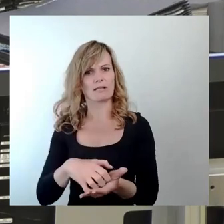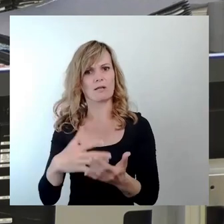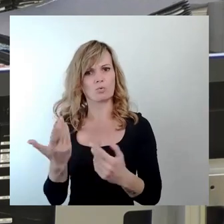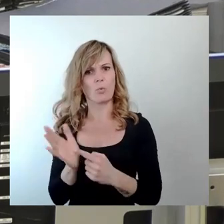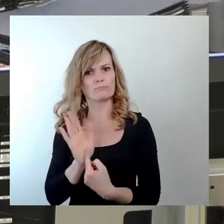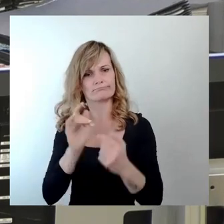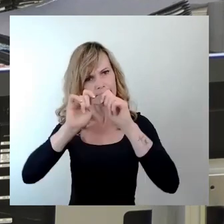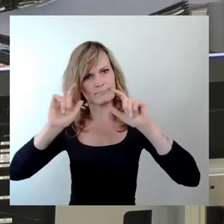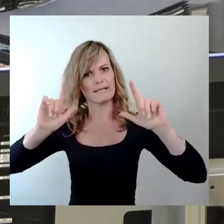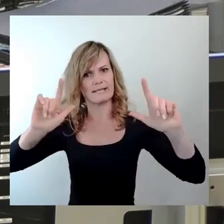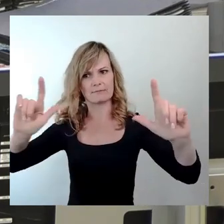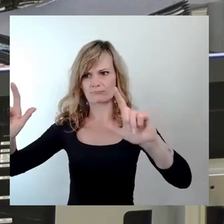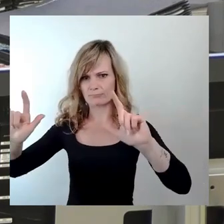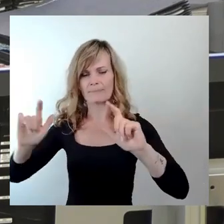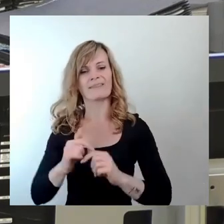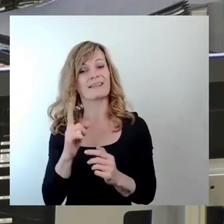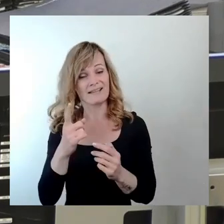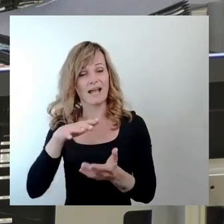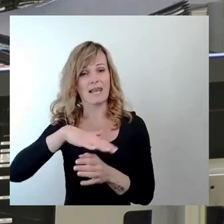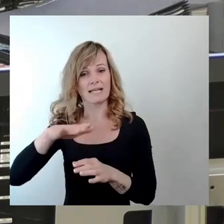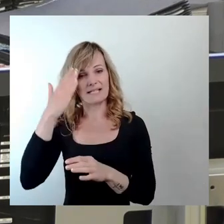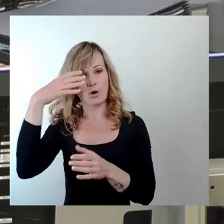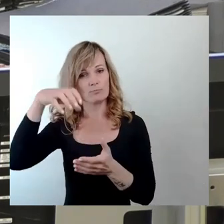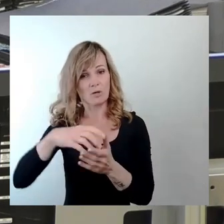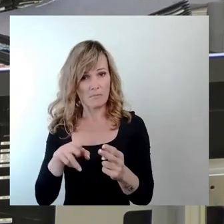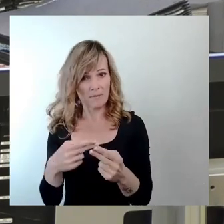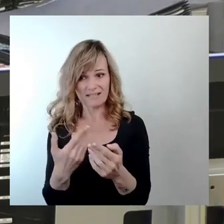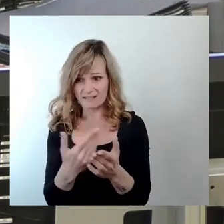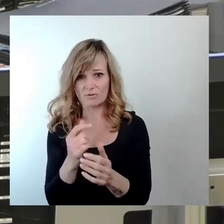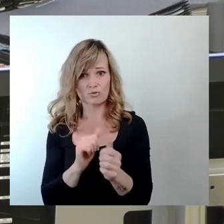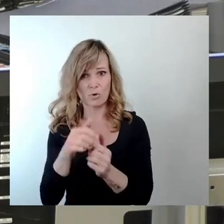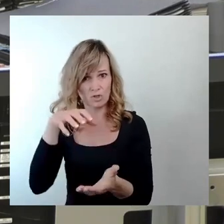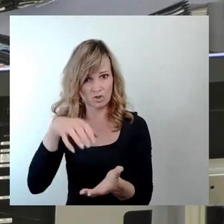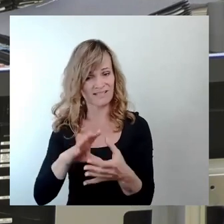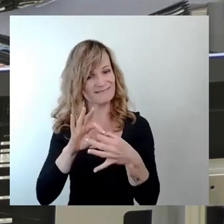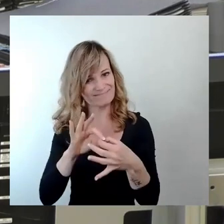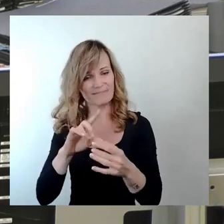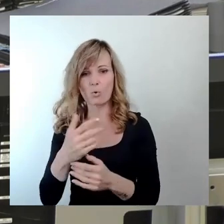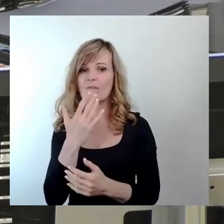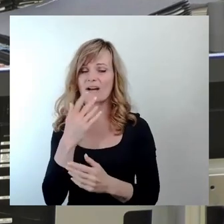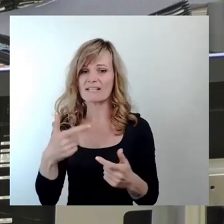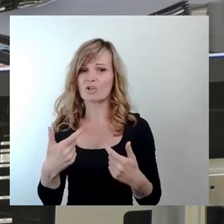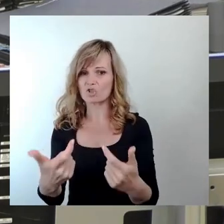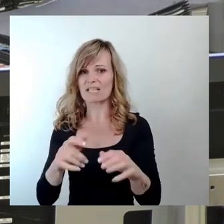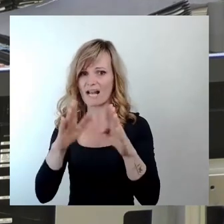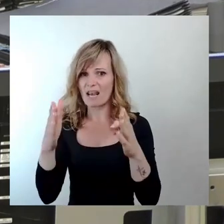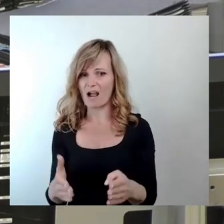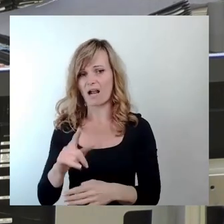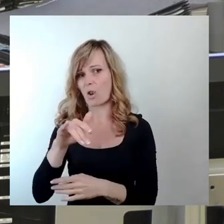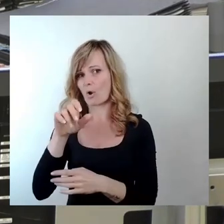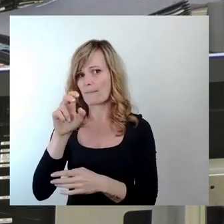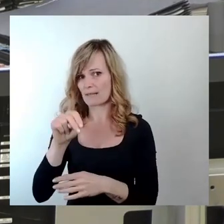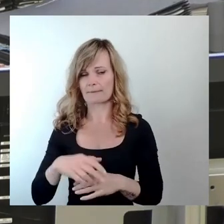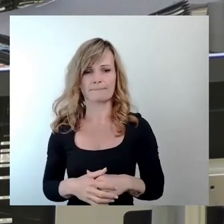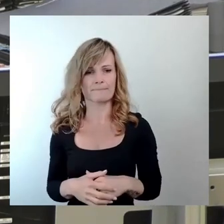passend ist für die Landeshauptstadt, denn Dresden ist eine Sportstadt, dazu gehört aber eben auch die Wasserskianlage in Leuben. Die Anträge der